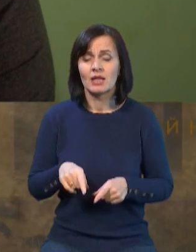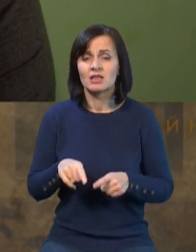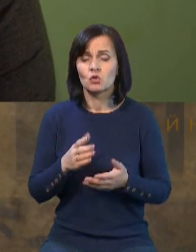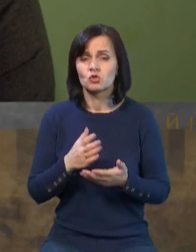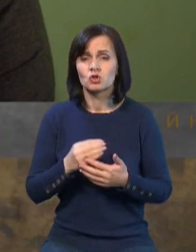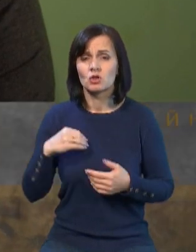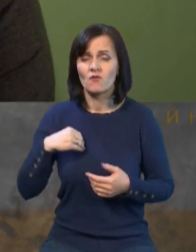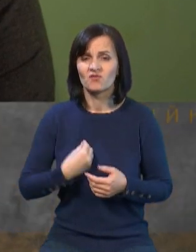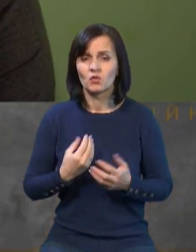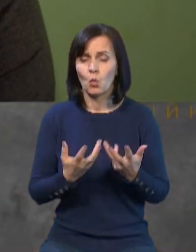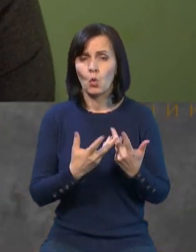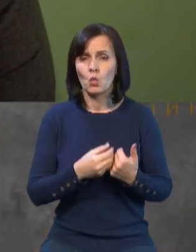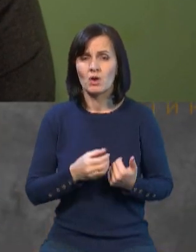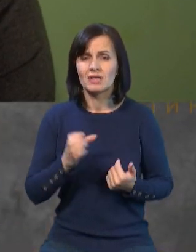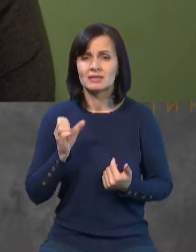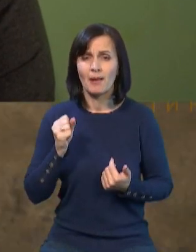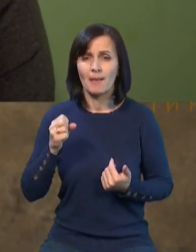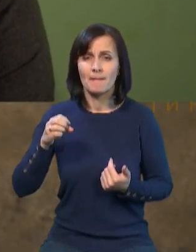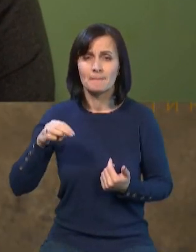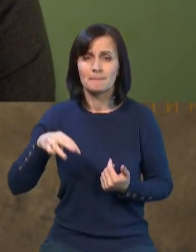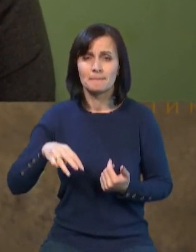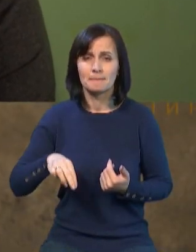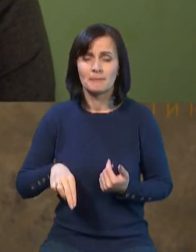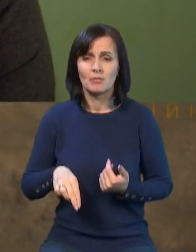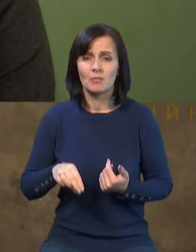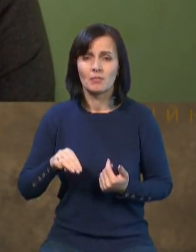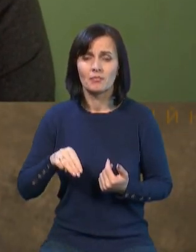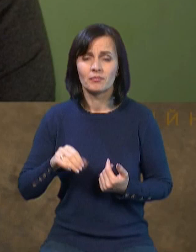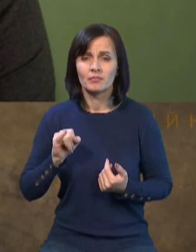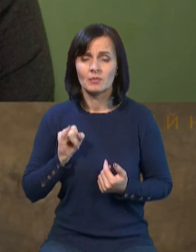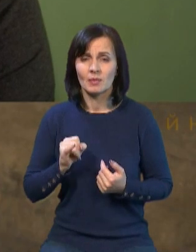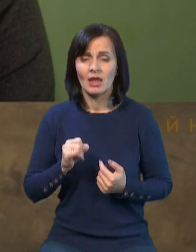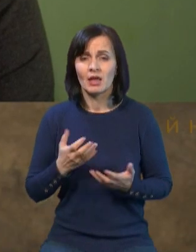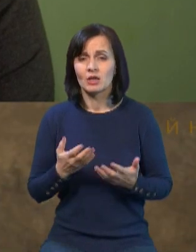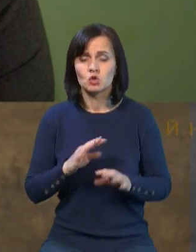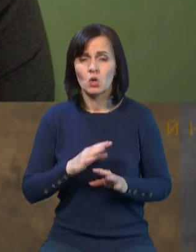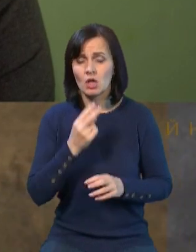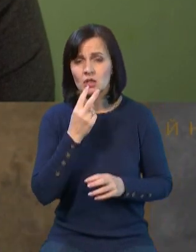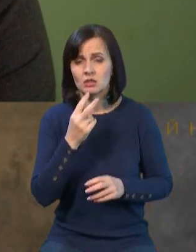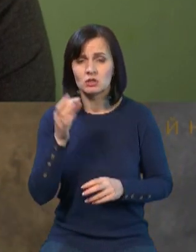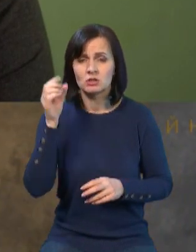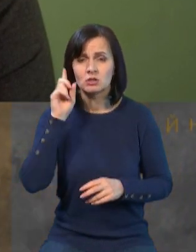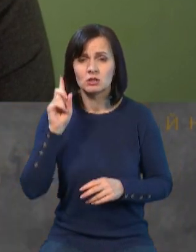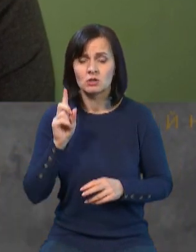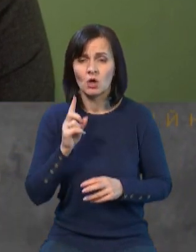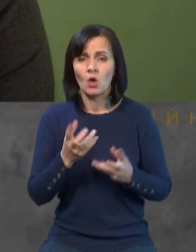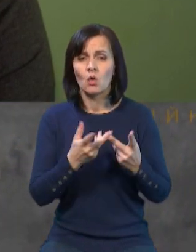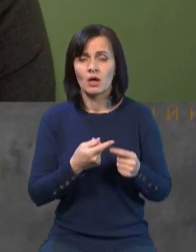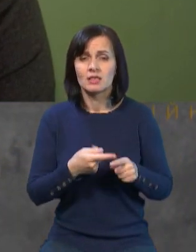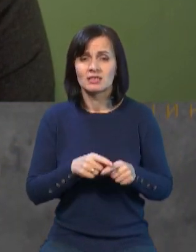І, насправді, це, якщо не брати ізраїльські комплекси, то це все, що є з протиракетної оборони